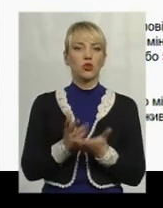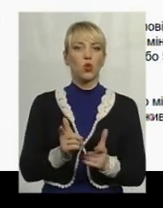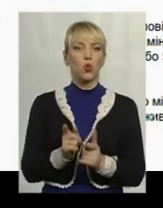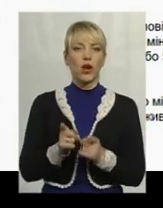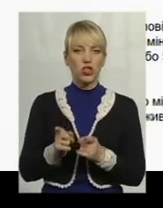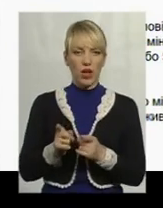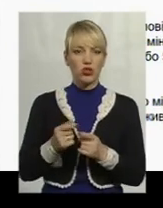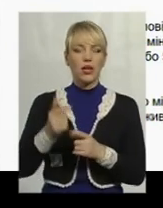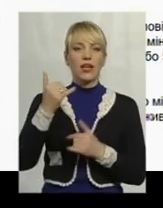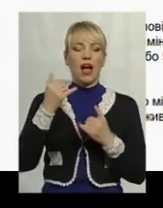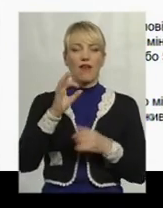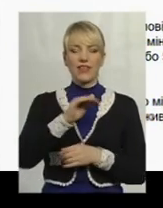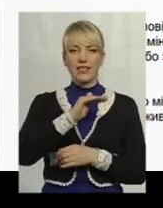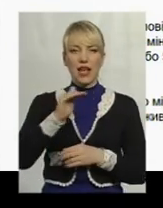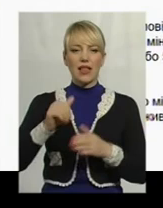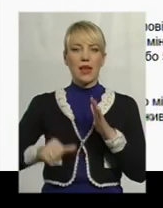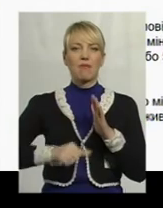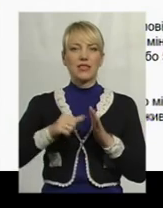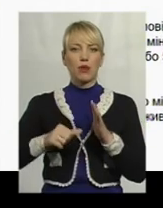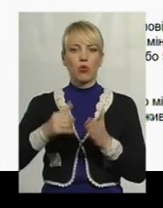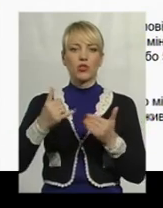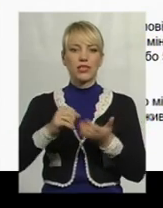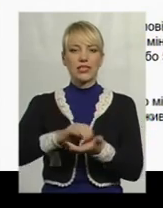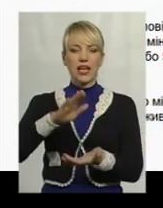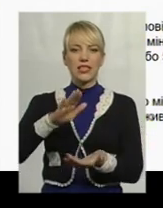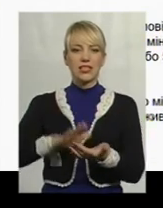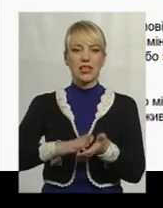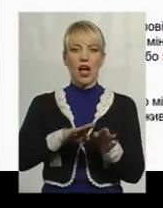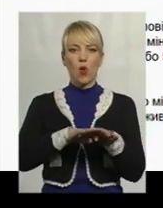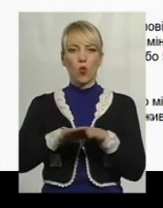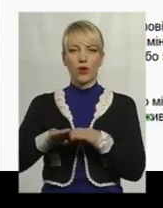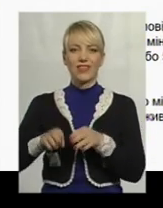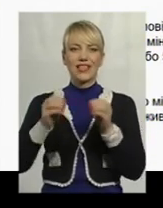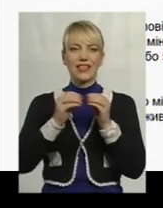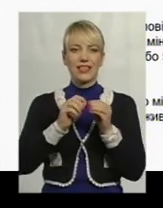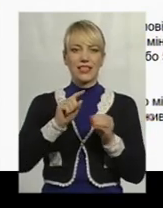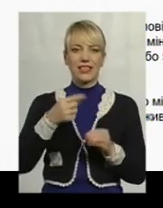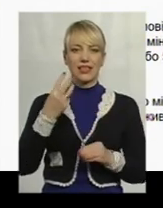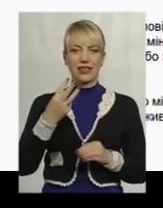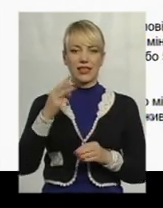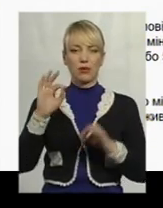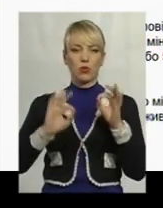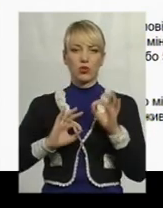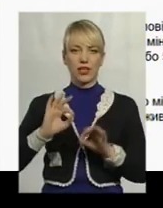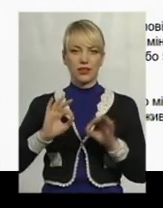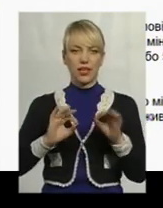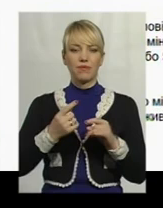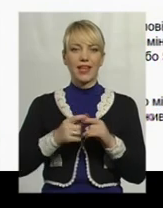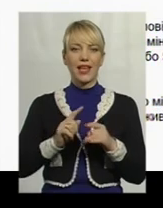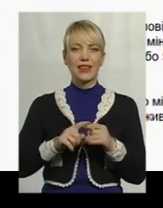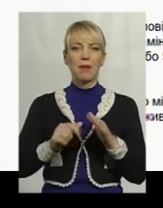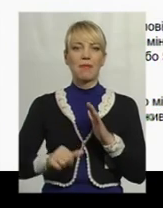Официальна безроботица сьогодні зареєстрірована на уровні 10,3%. Причем, це